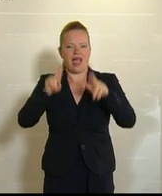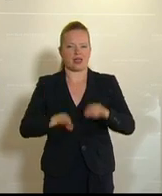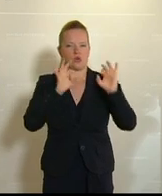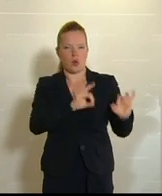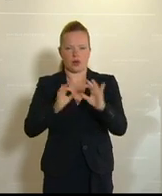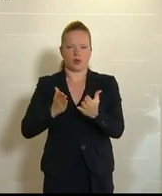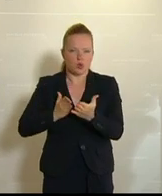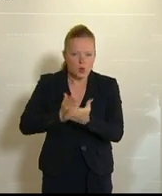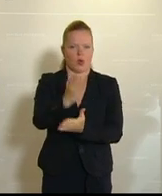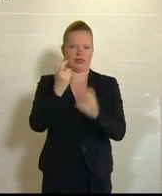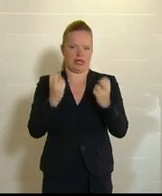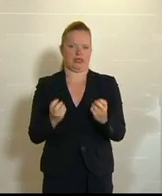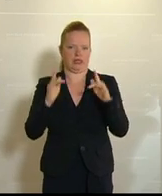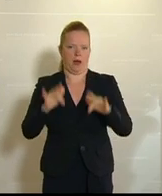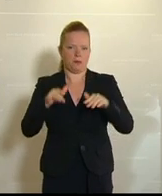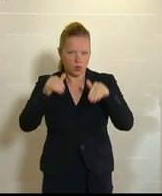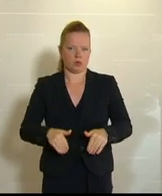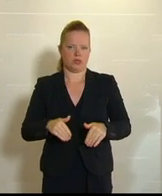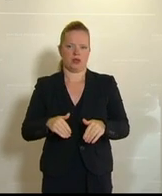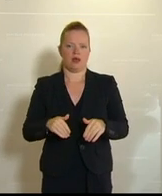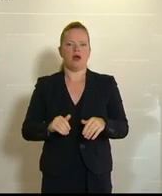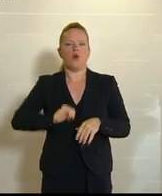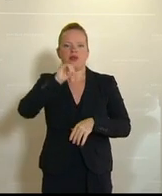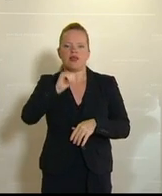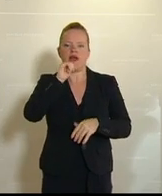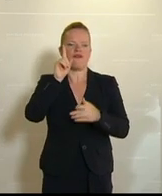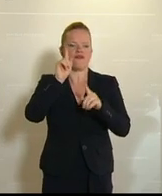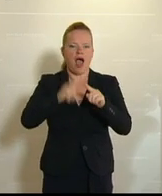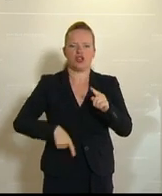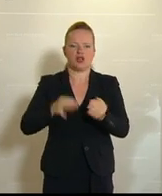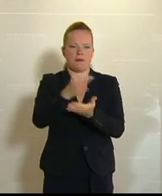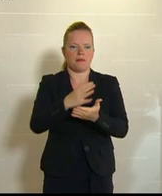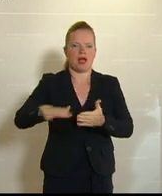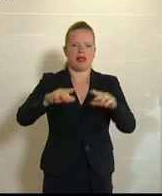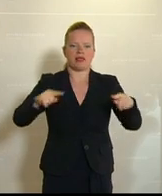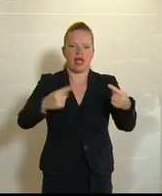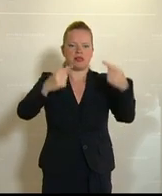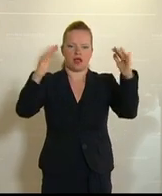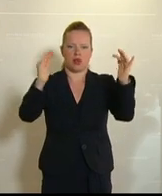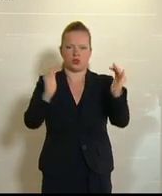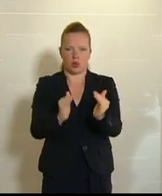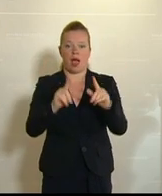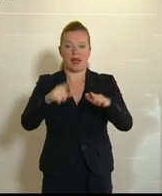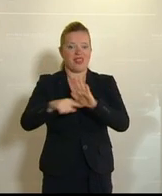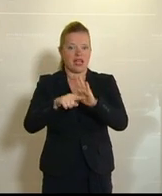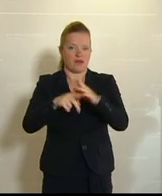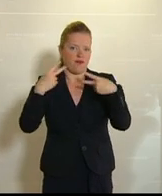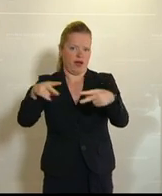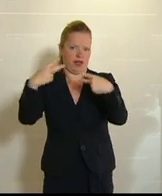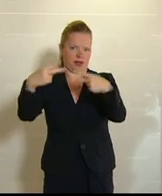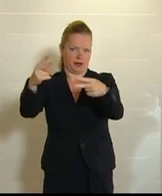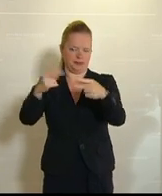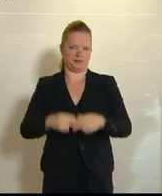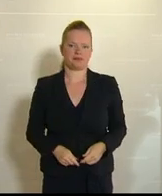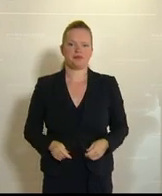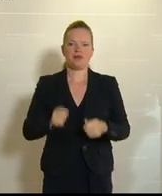falschen Stelle auf eine falsche Deeskalation setzen, die das Negative nur weiter vorantreibt. Um beim konkreten Fall in